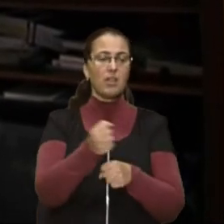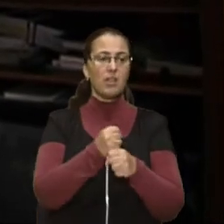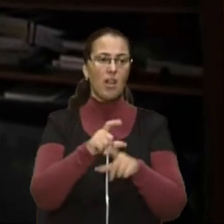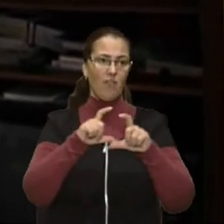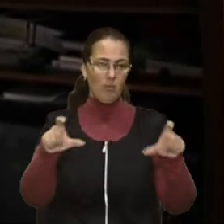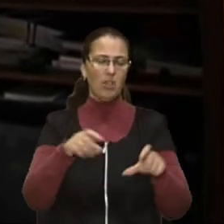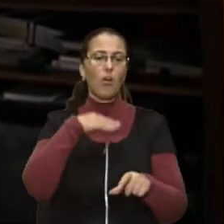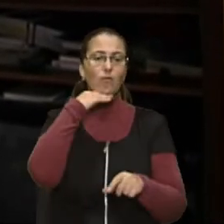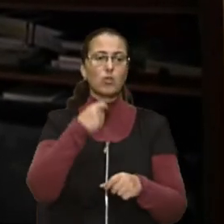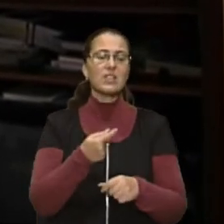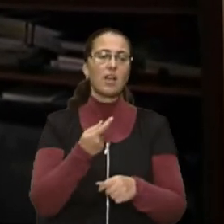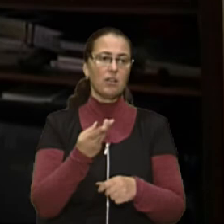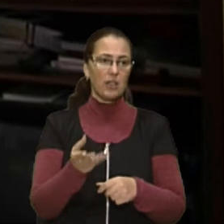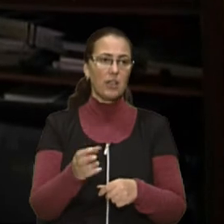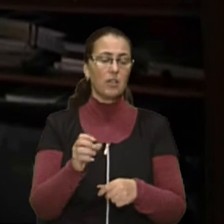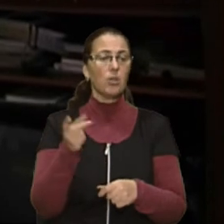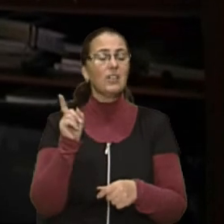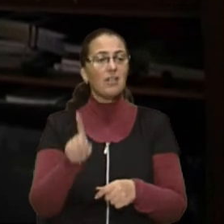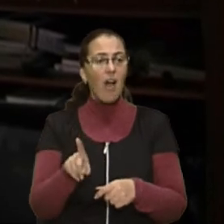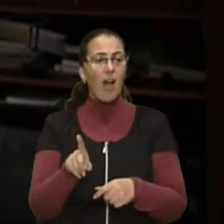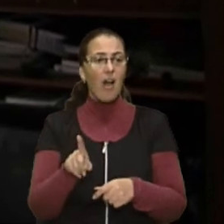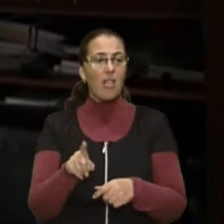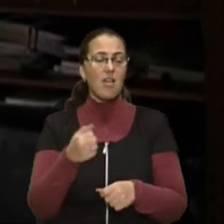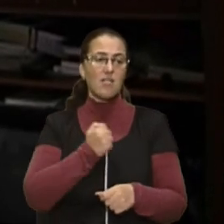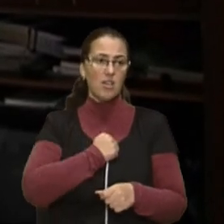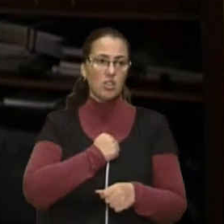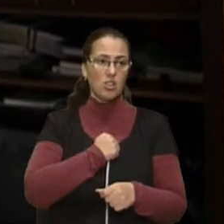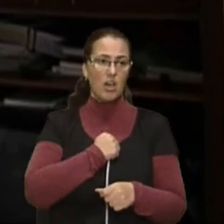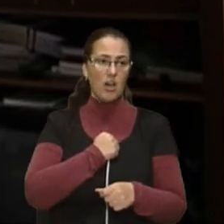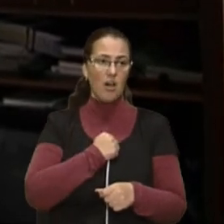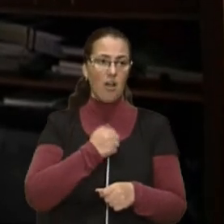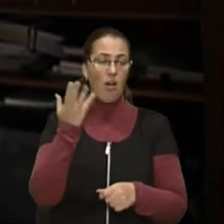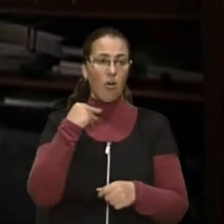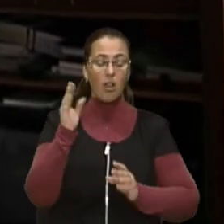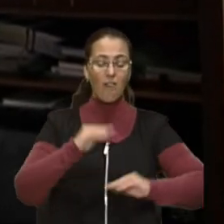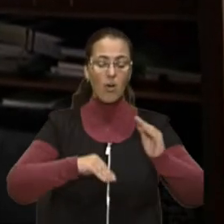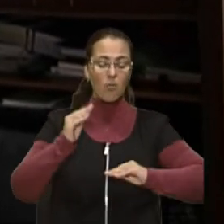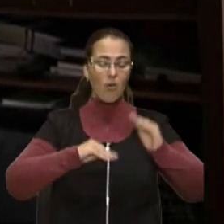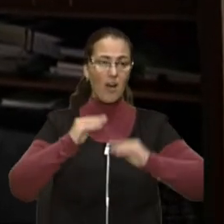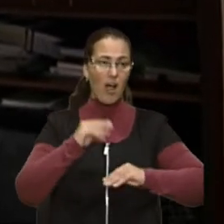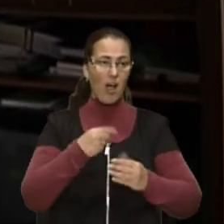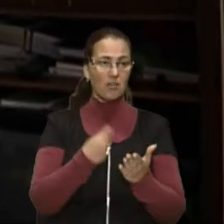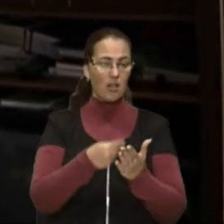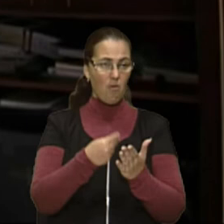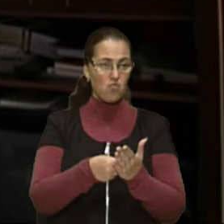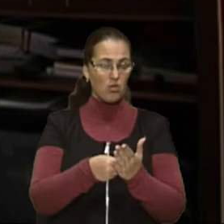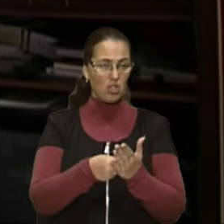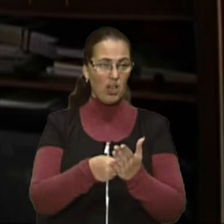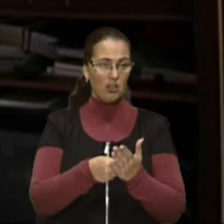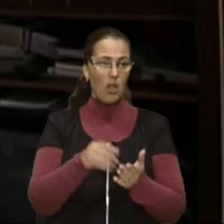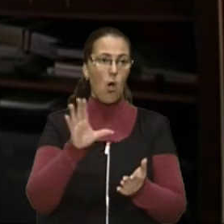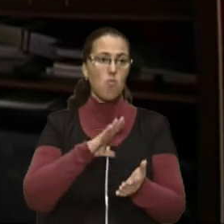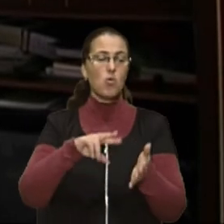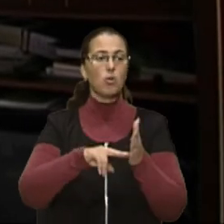достатній кількості всюди. Але, на жаль, при формуванні бюджету було